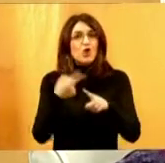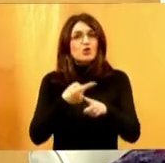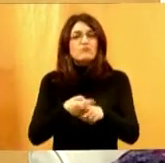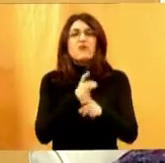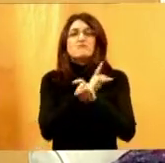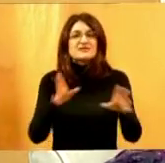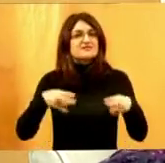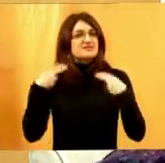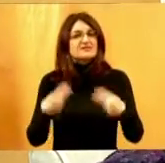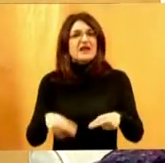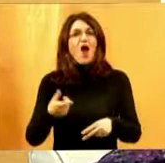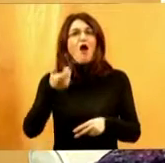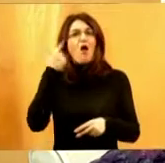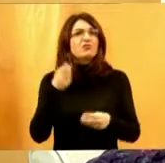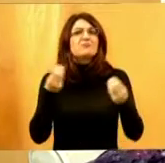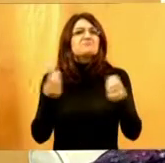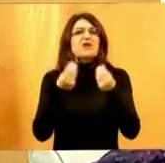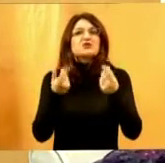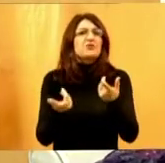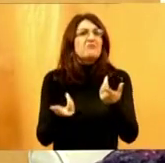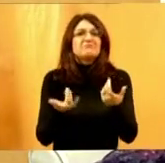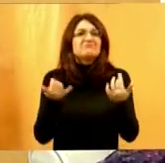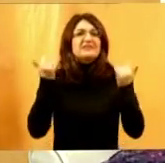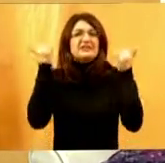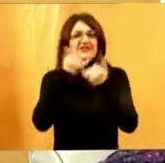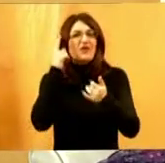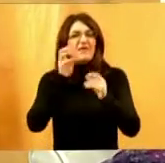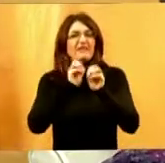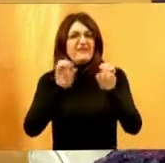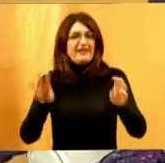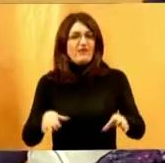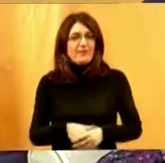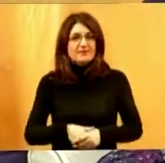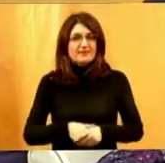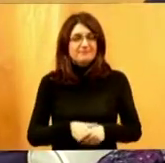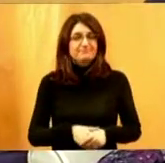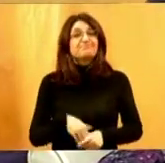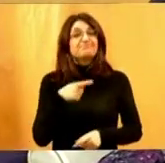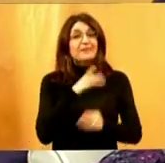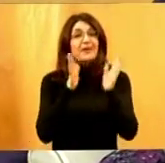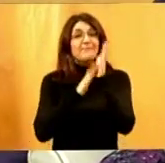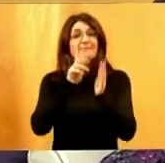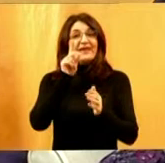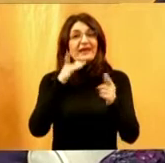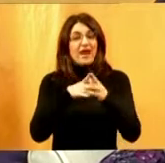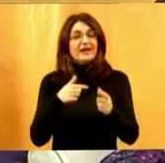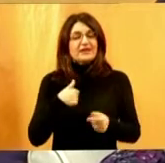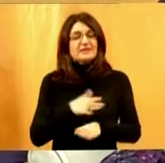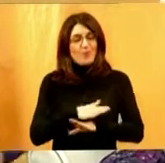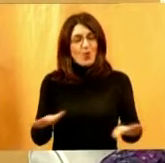nekakvog straha od popratnih informacija koje su nekad bez informacije. Mira, ja sam gotova.